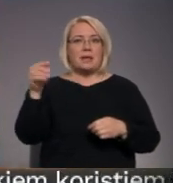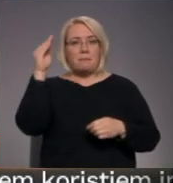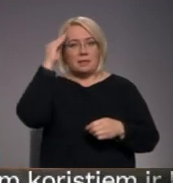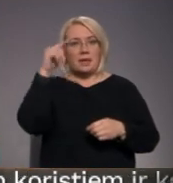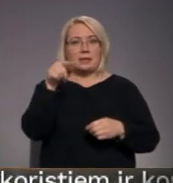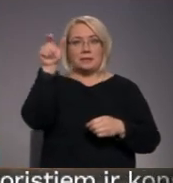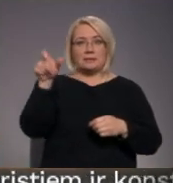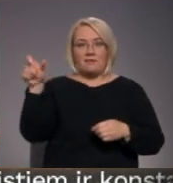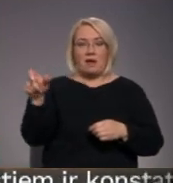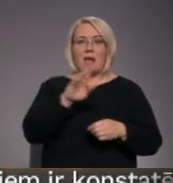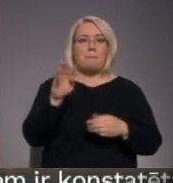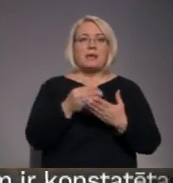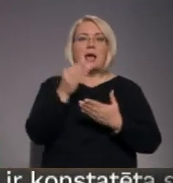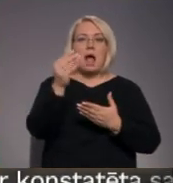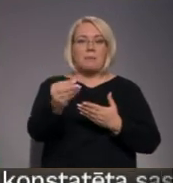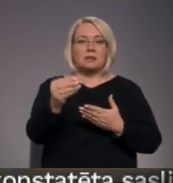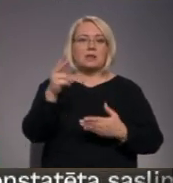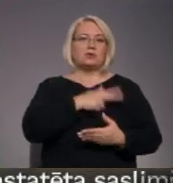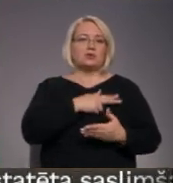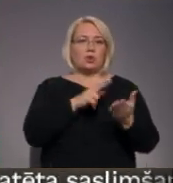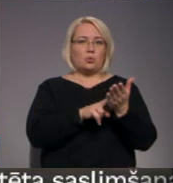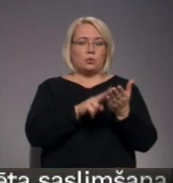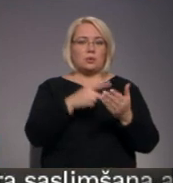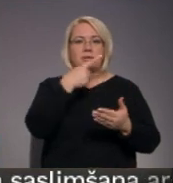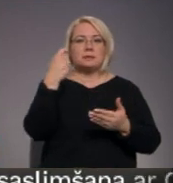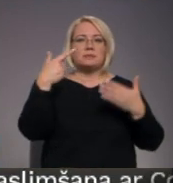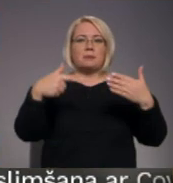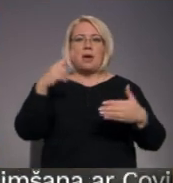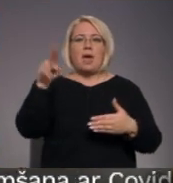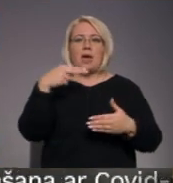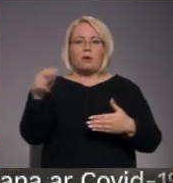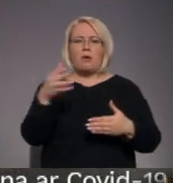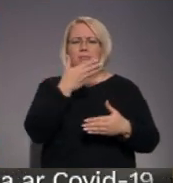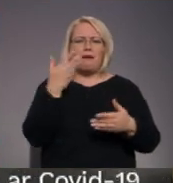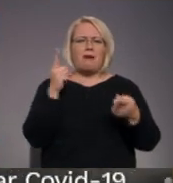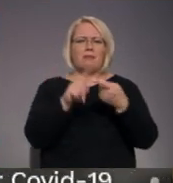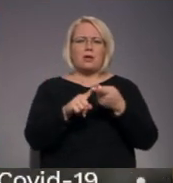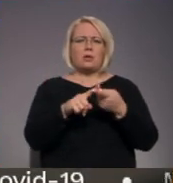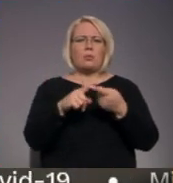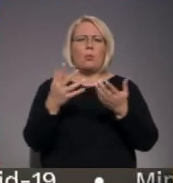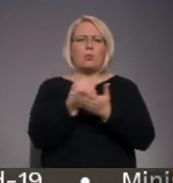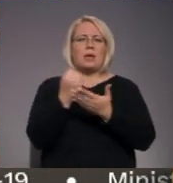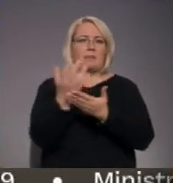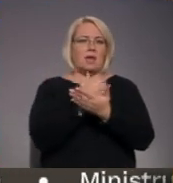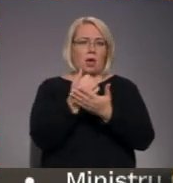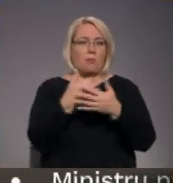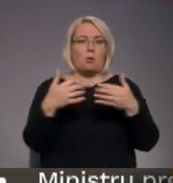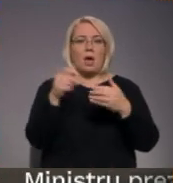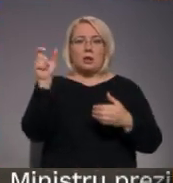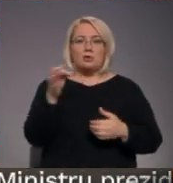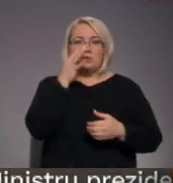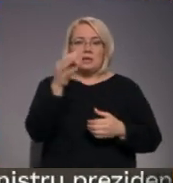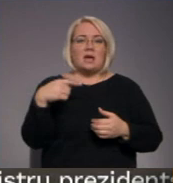mēnesi būtu jāmaksā sociālais nodoklis 170 eiro apmērā neatkarīgi no gūtajiem ieņēmumiem. Arī Kariņš atzina,